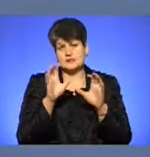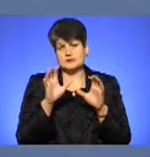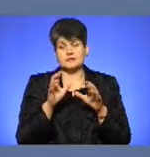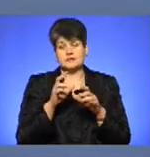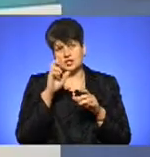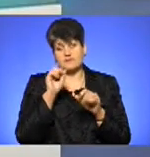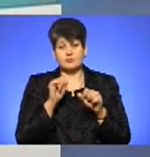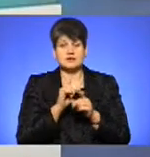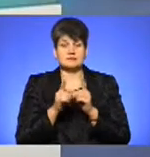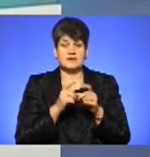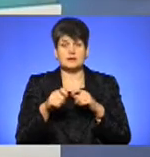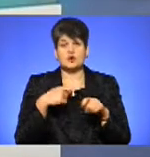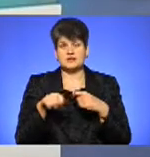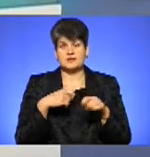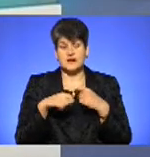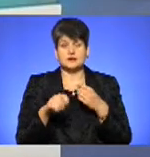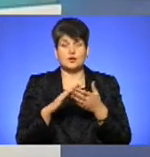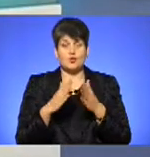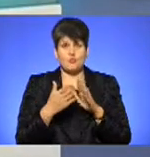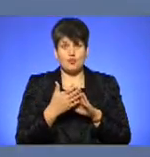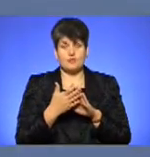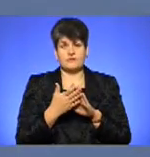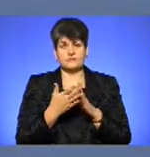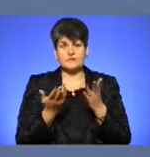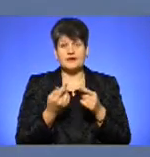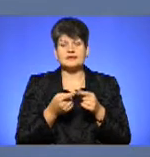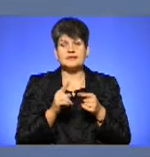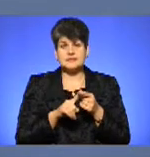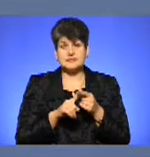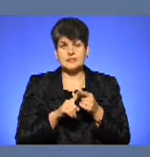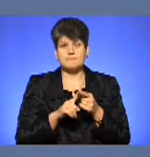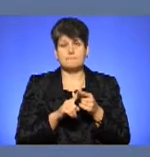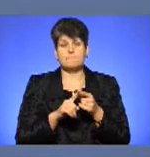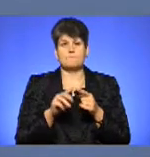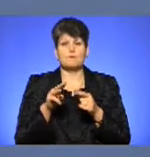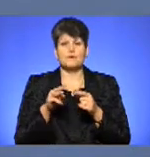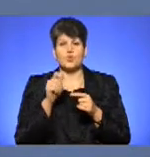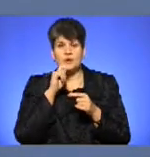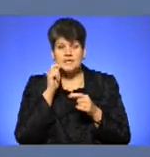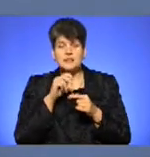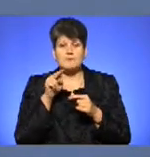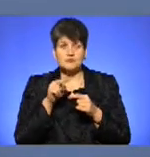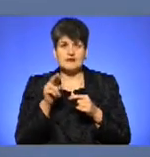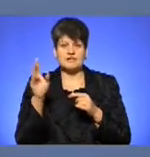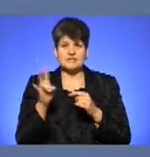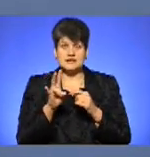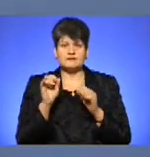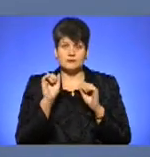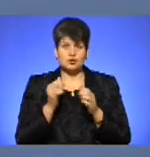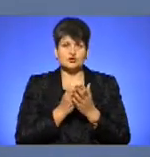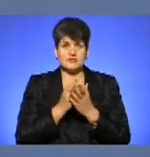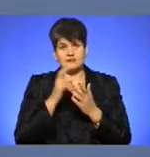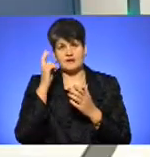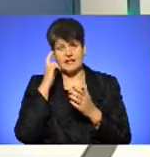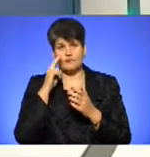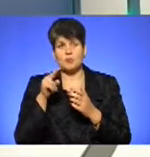змінити або ж розірвати відповідні умови угоди. Тобто, власне, помісна Українська православна церква за потреби зможе служити в Києво-Печальській лаврі